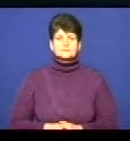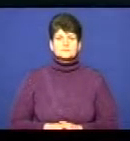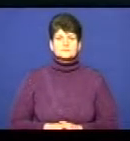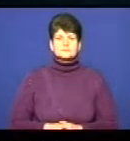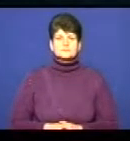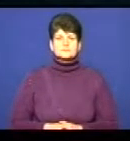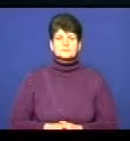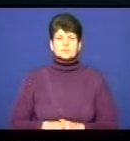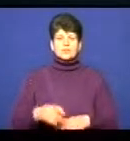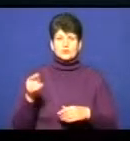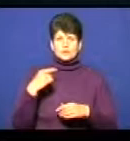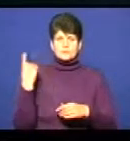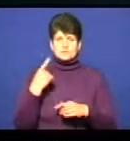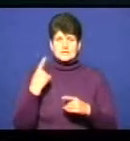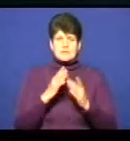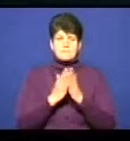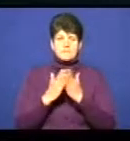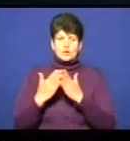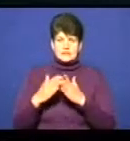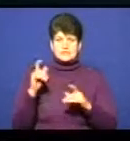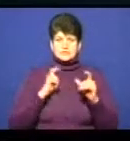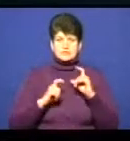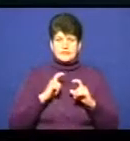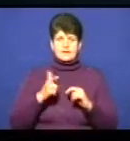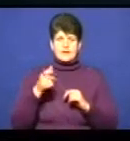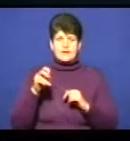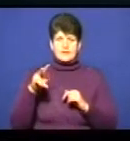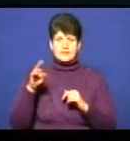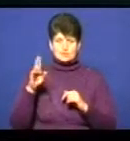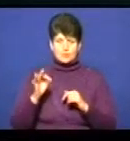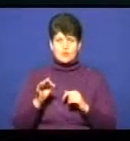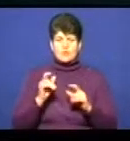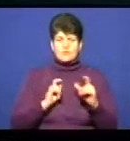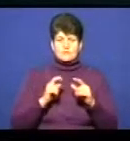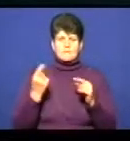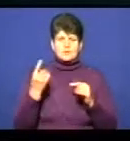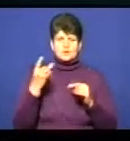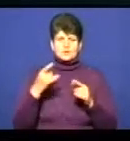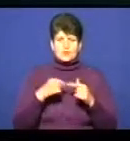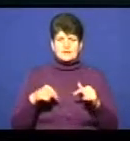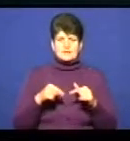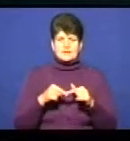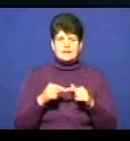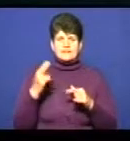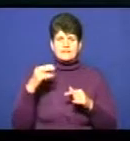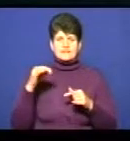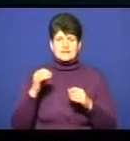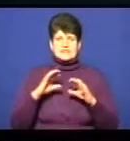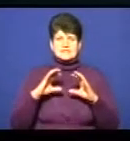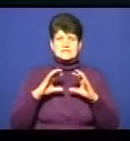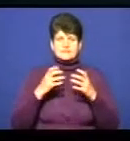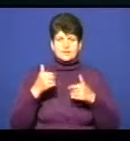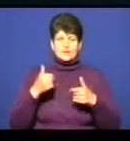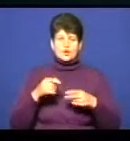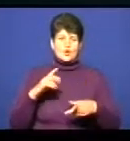У Тернопільській обласній бібліотеці студенти Галицького коледжу вперше організували дефіле світ костюма «Краса по-українськи».